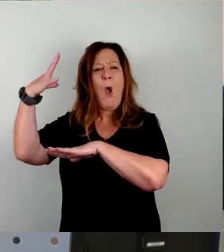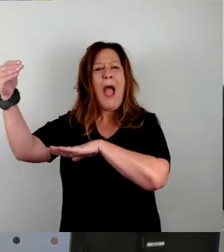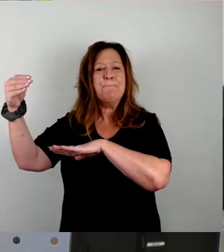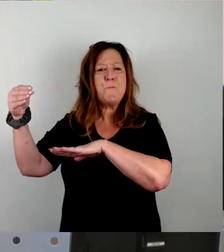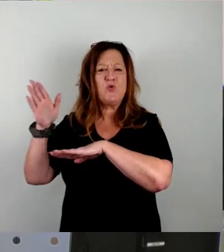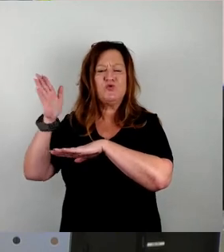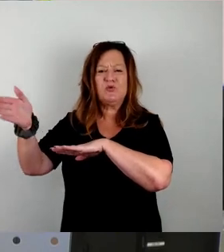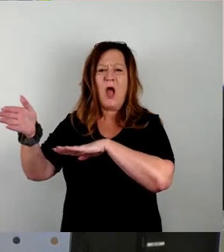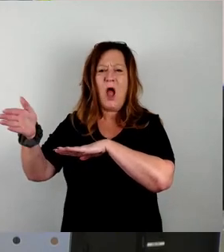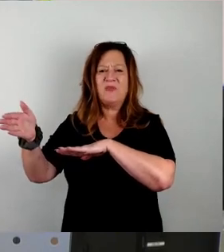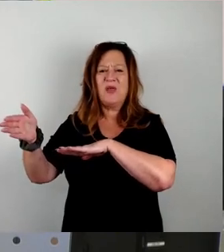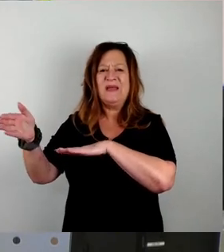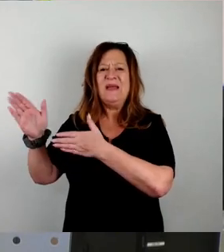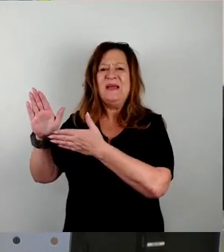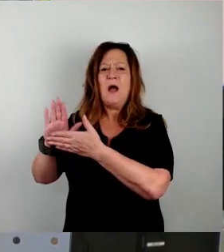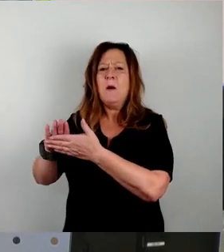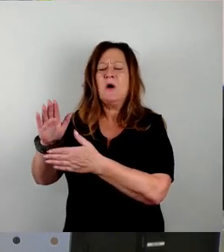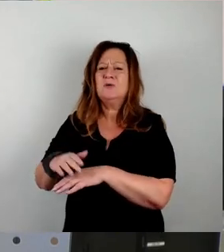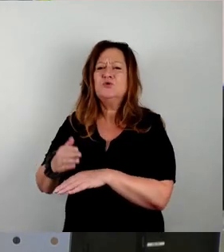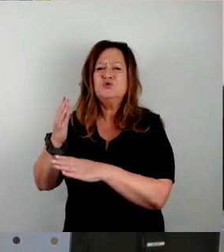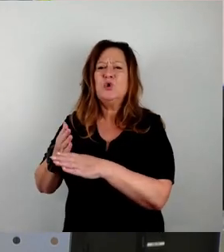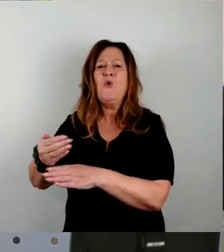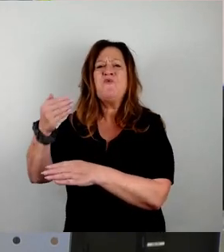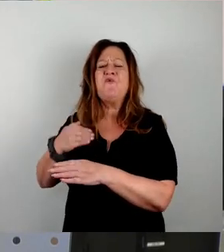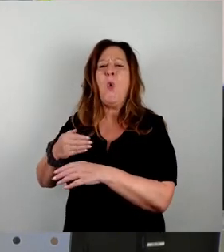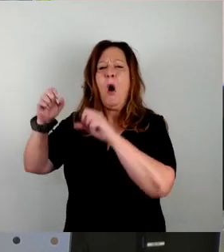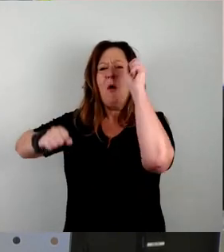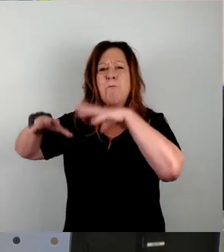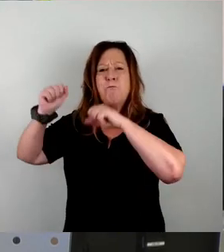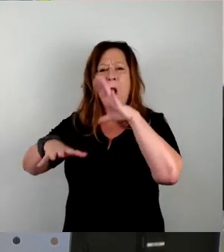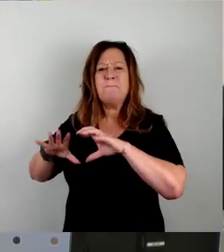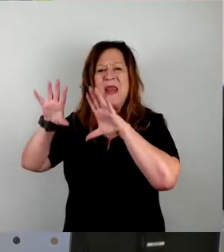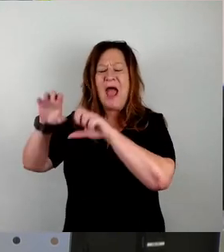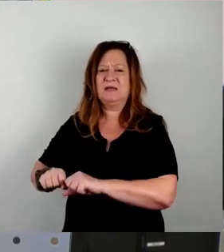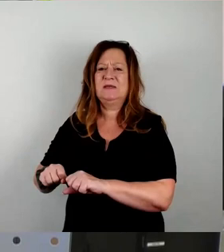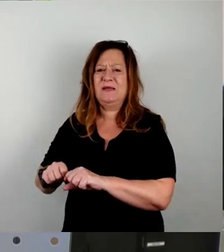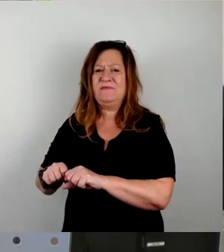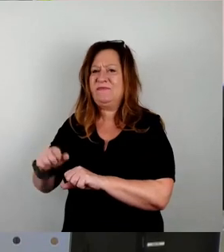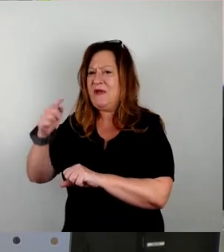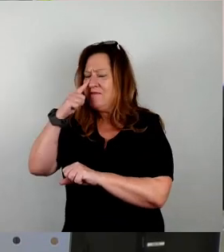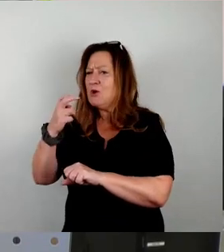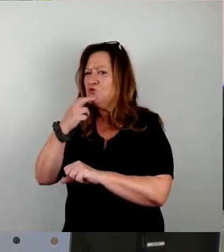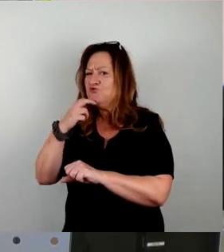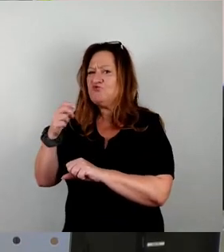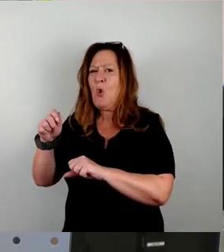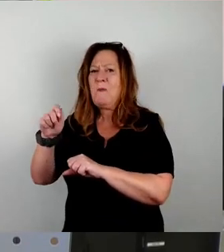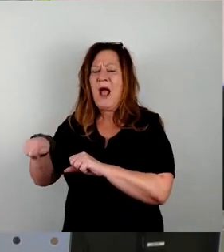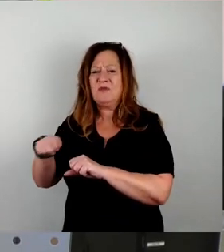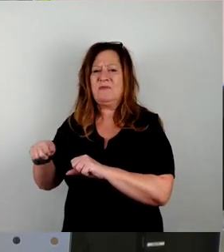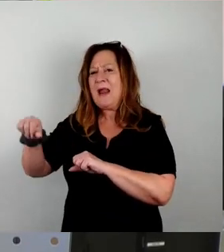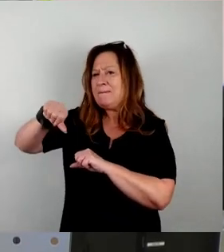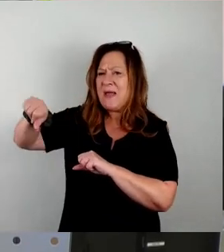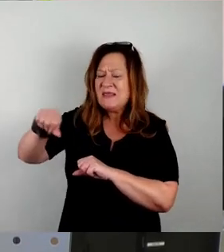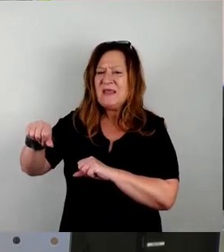noch nie, und dieses Treibstofflager gab es schon vor dem Bombenangriff, Falle eines Stromausfalls Benzin oder Diesel oder irgendeinem Kraftstoff